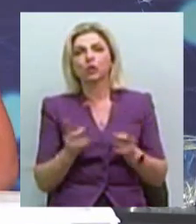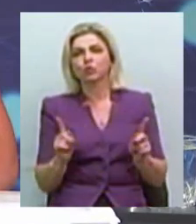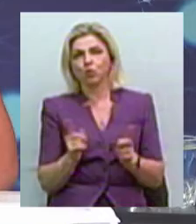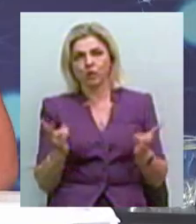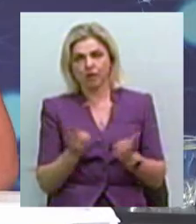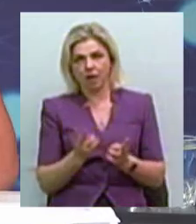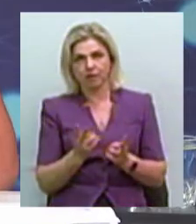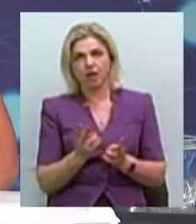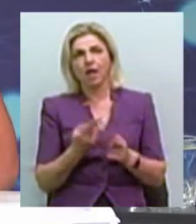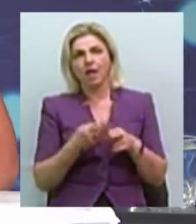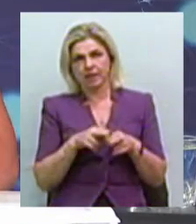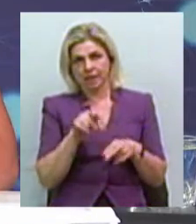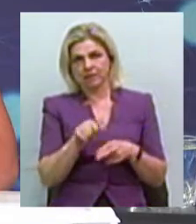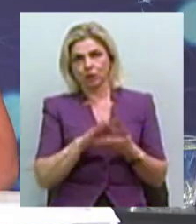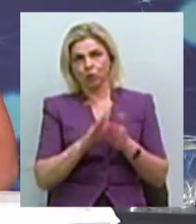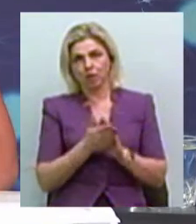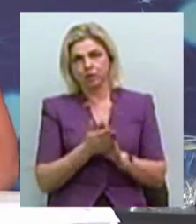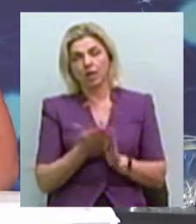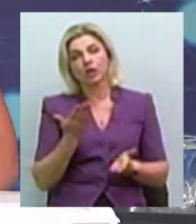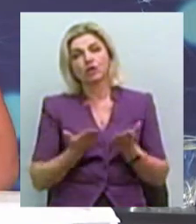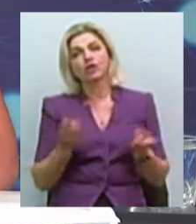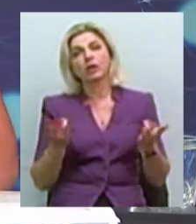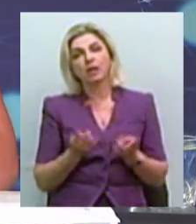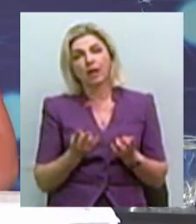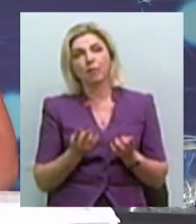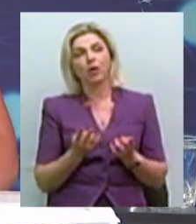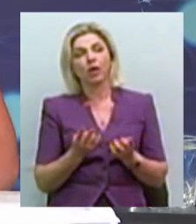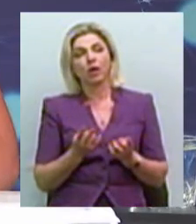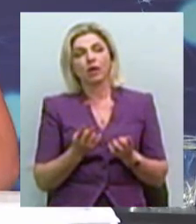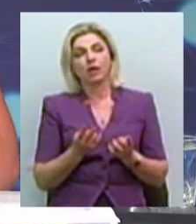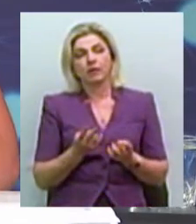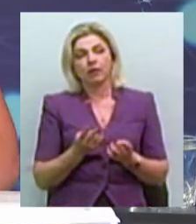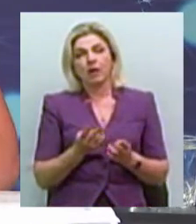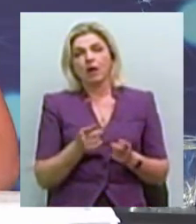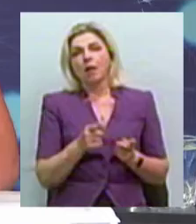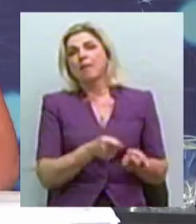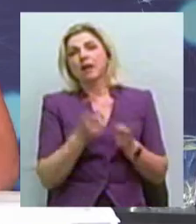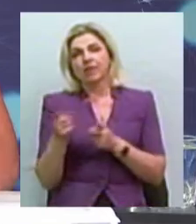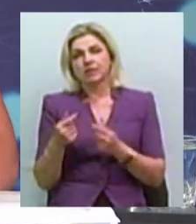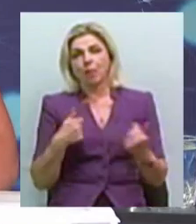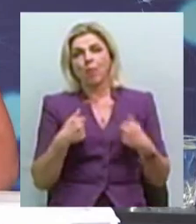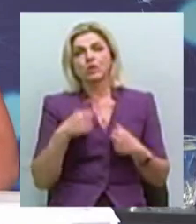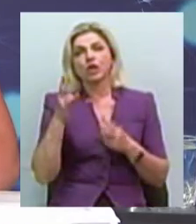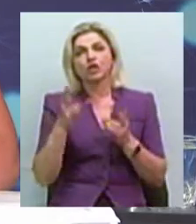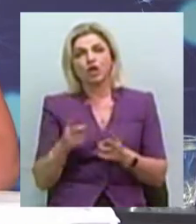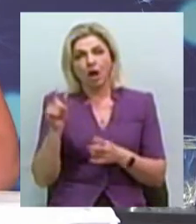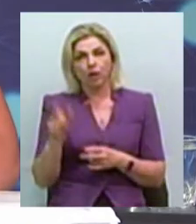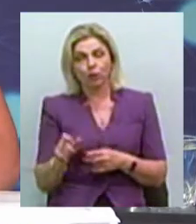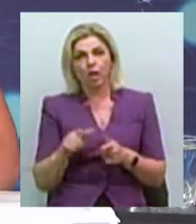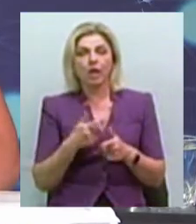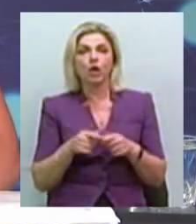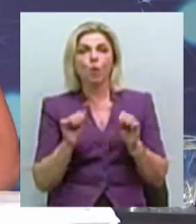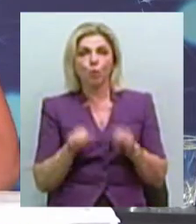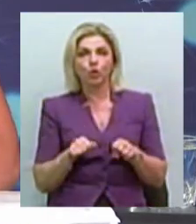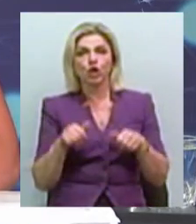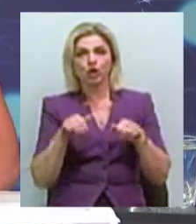діагностують цю ситуацію. Чи потрібно переміщувати, скажімо так, постраждалу особу? Чи можна поспілкуватися і зараз вирішити це питання